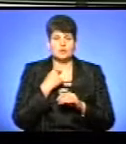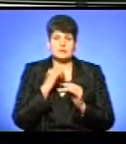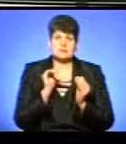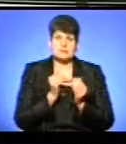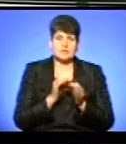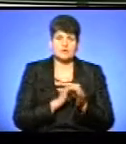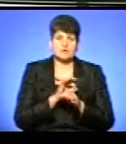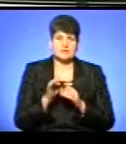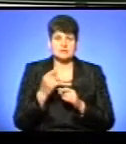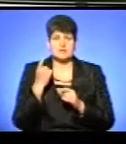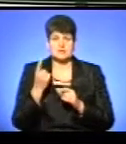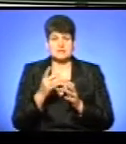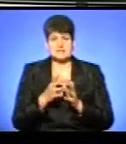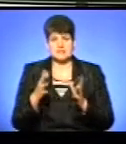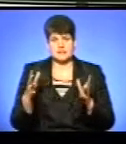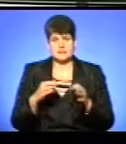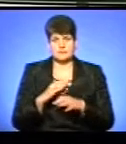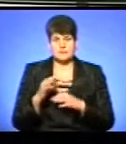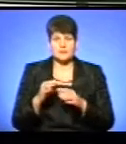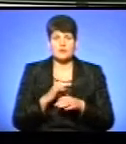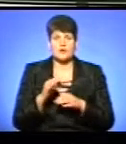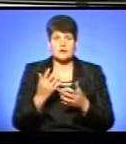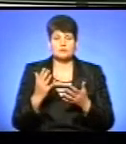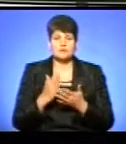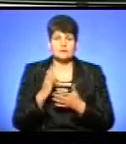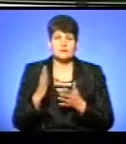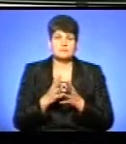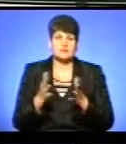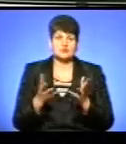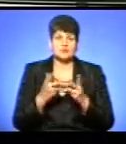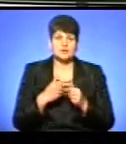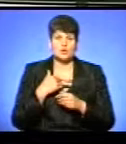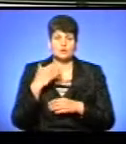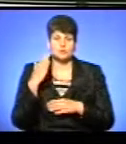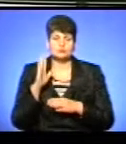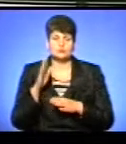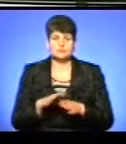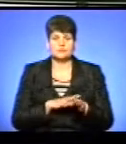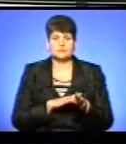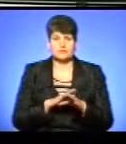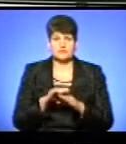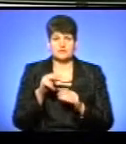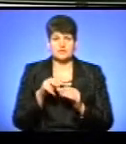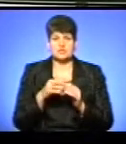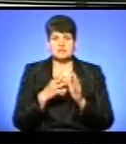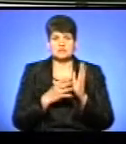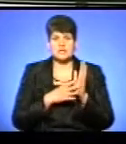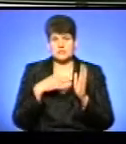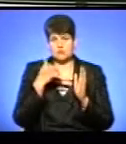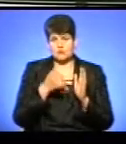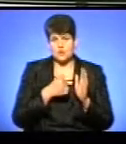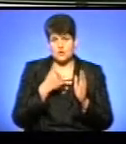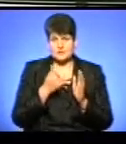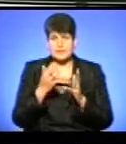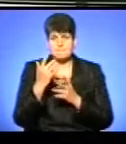проєкт та один голос за великий проєкт. Проекти, які наберуть найбільшу кількість голосів, будуть реалізовані у 2019 році.